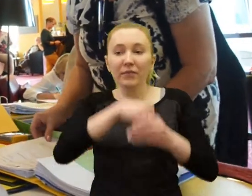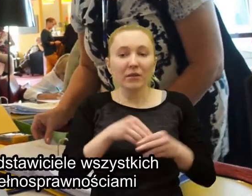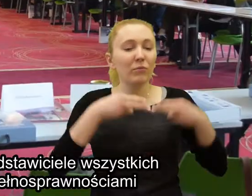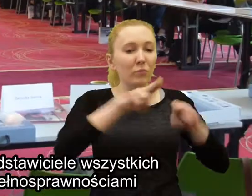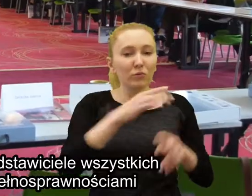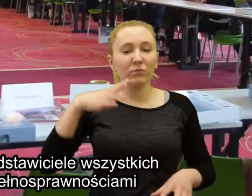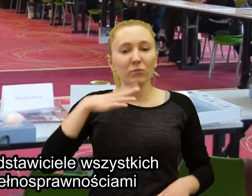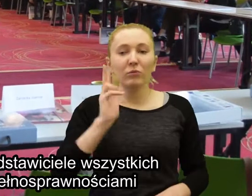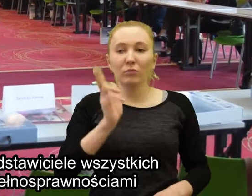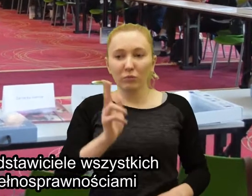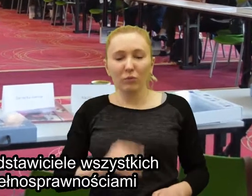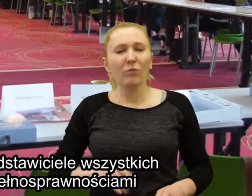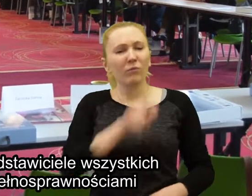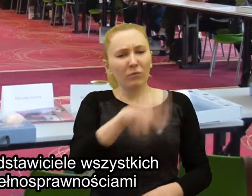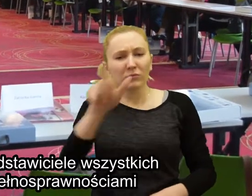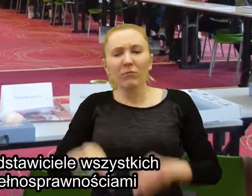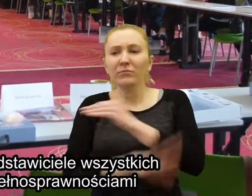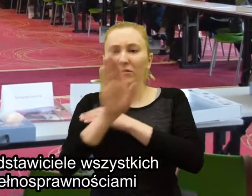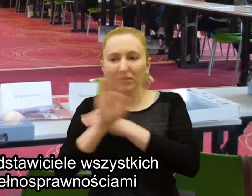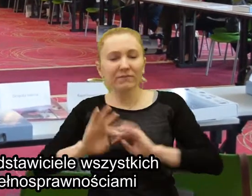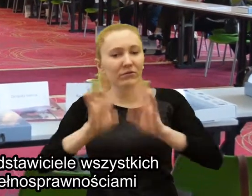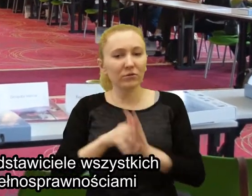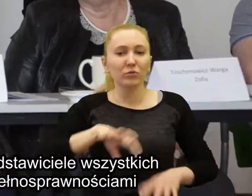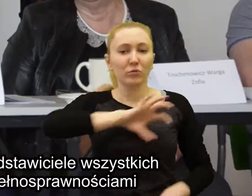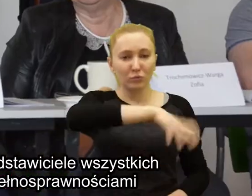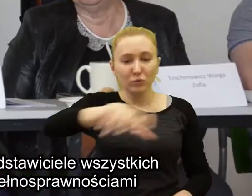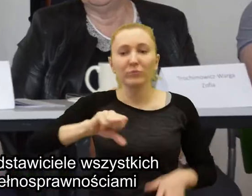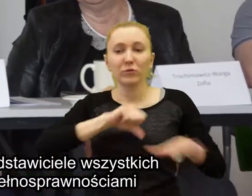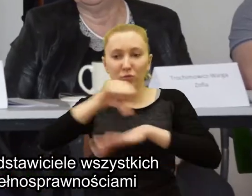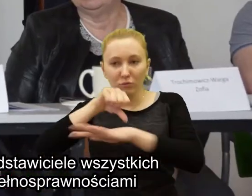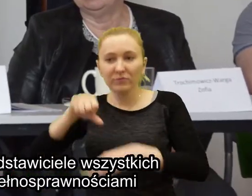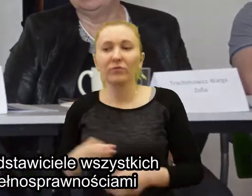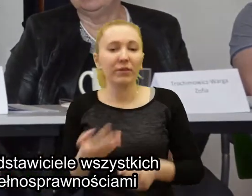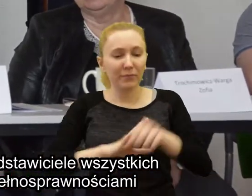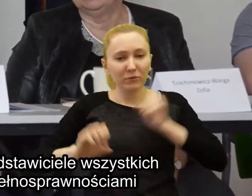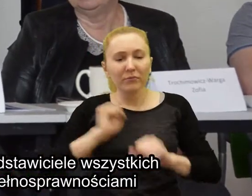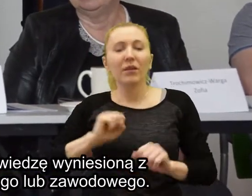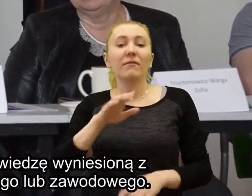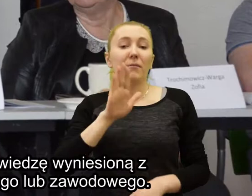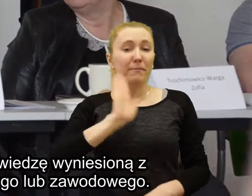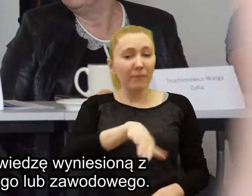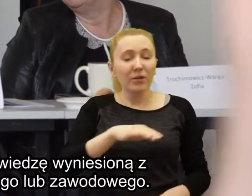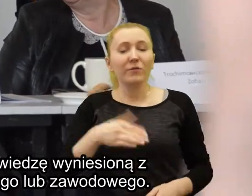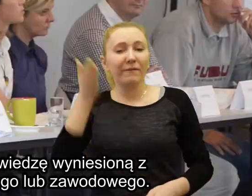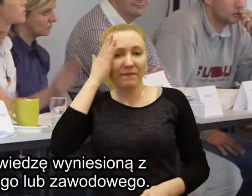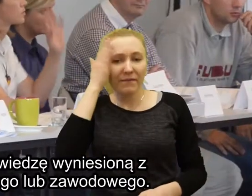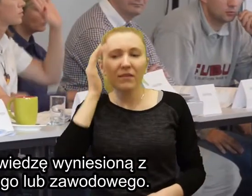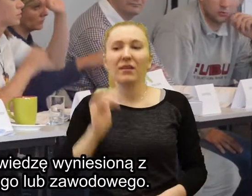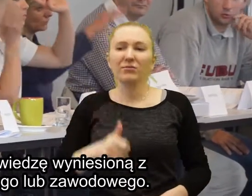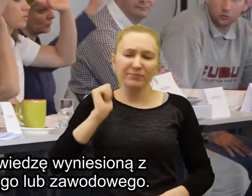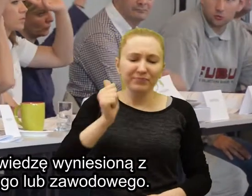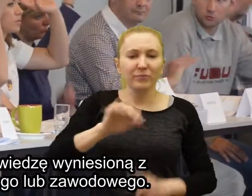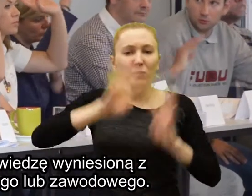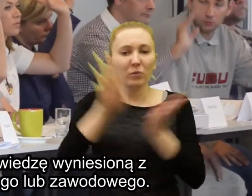Uczestniczyli nich przedstawiciele wszystkich środowisk osób z niepełnosprawnościami posiadający ekspercką wiedzę